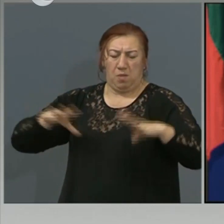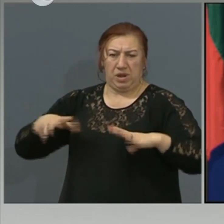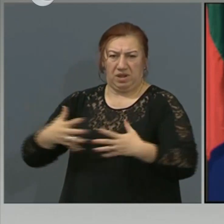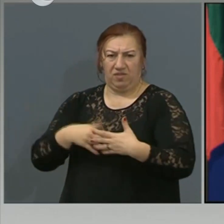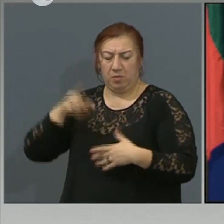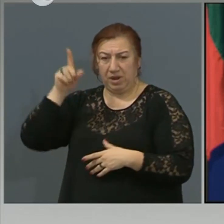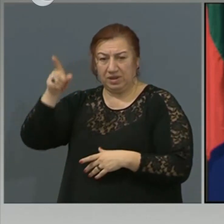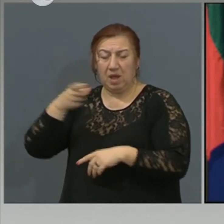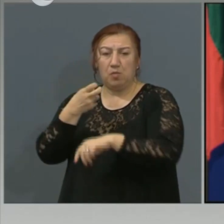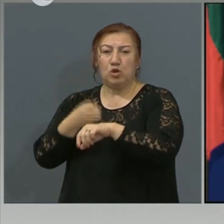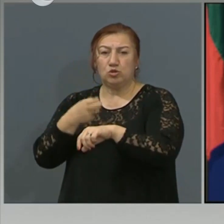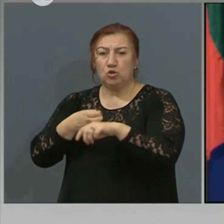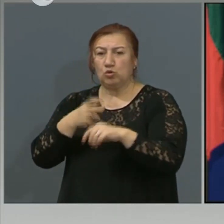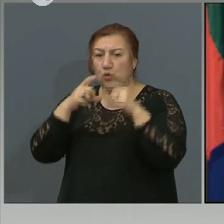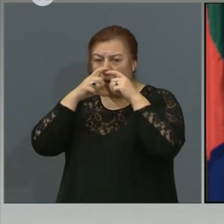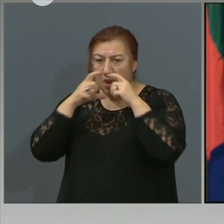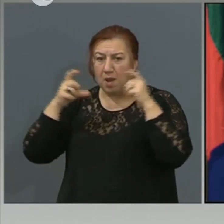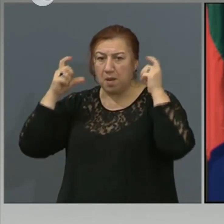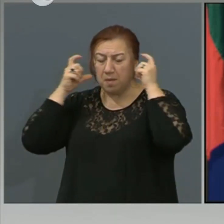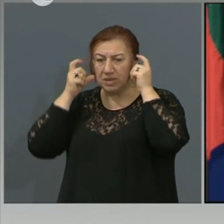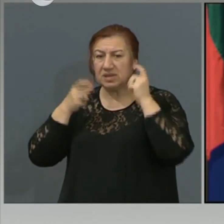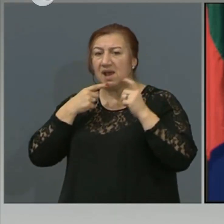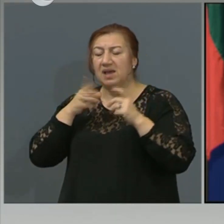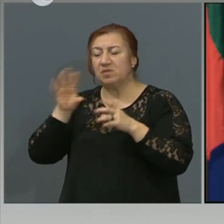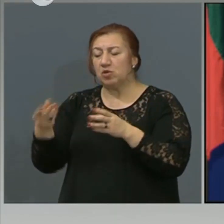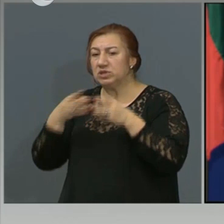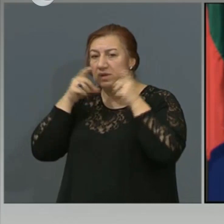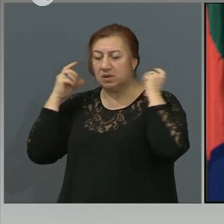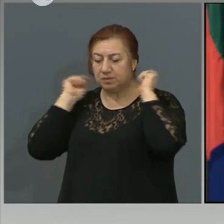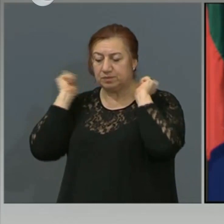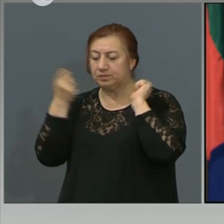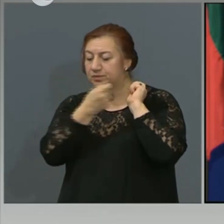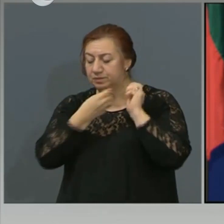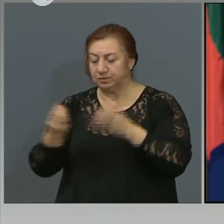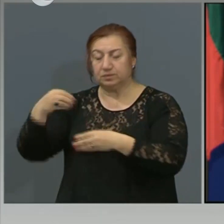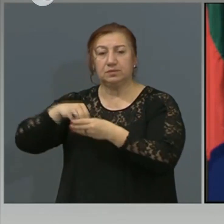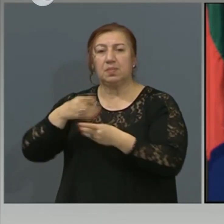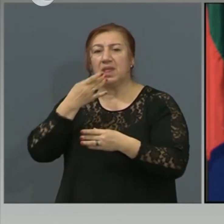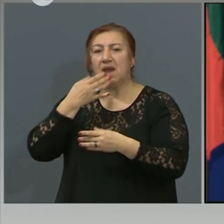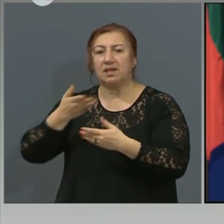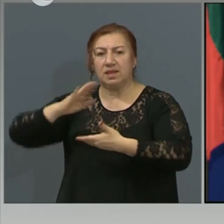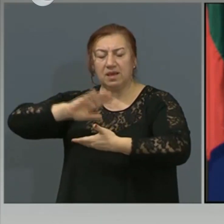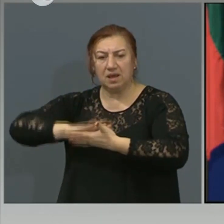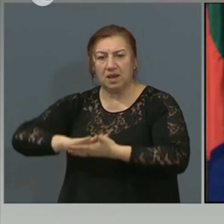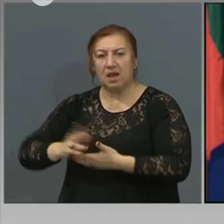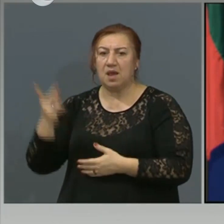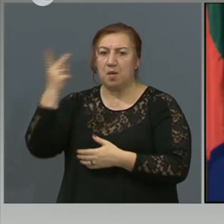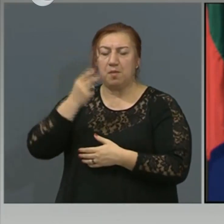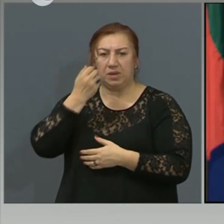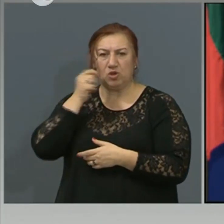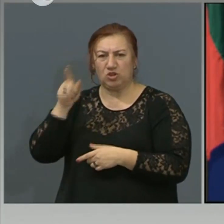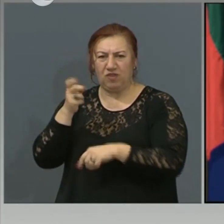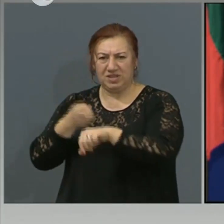си слагат маската, им казват да си я слагат в хартия на турбичка и да използват пак. Тези, които работят